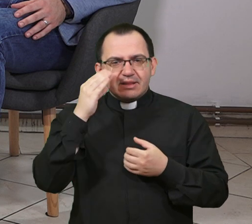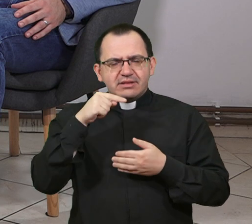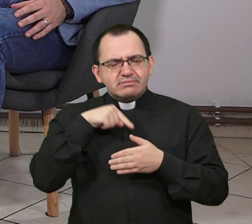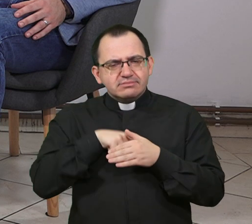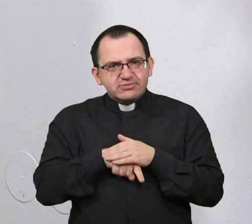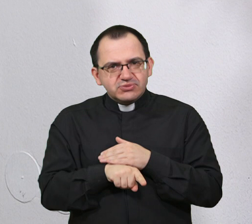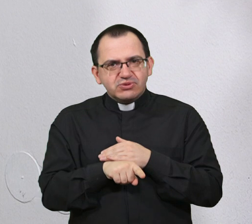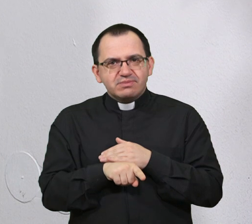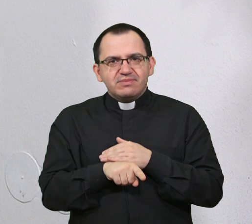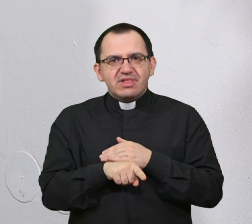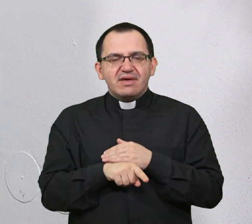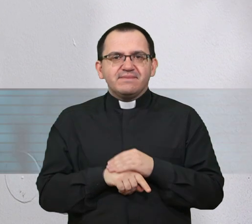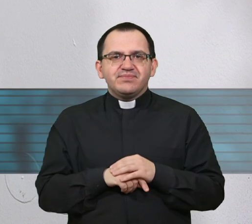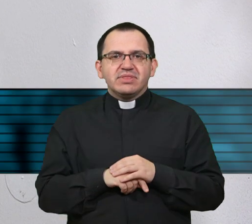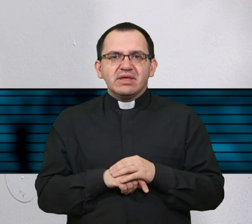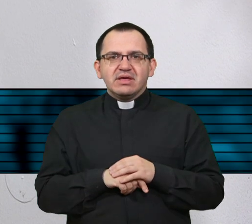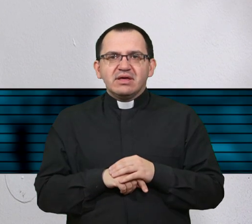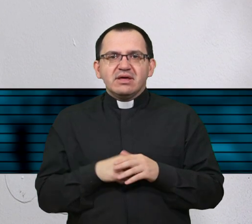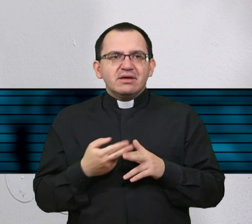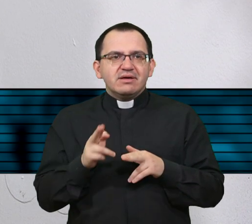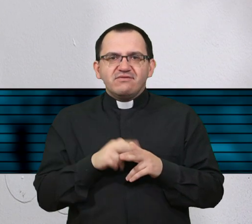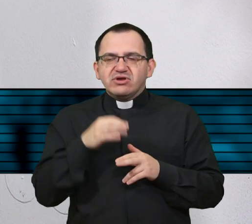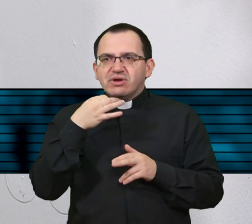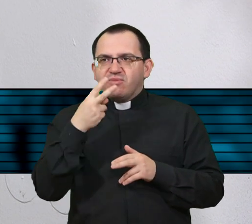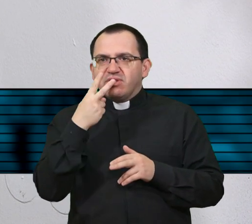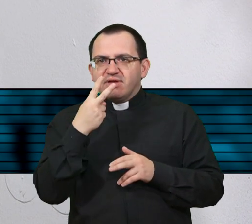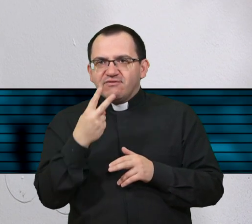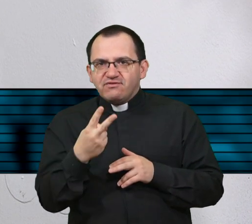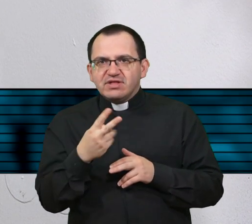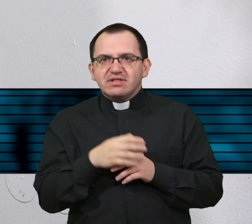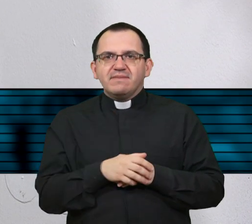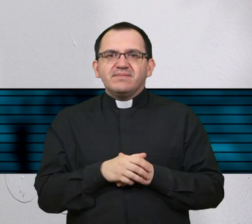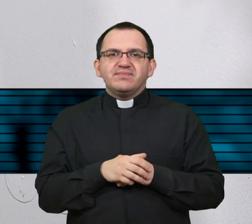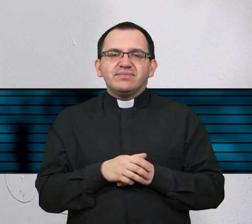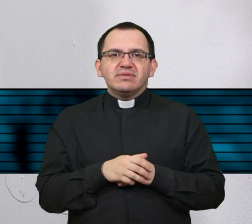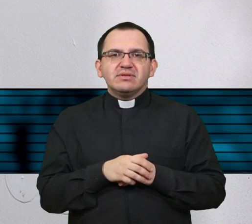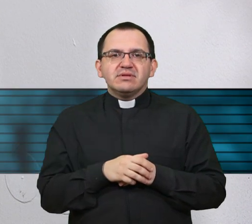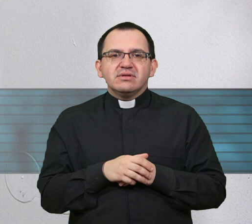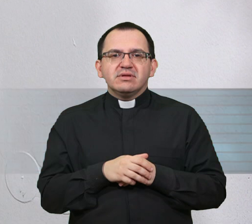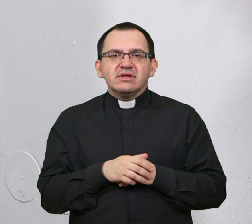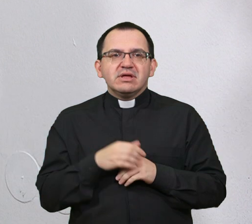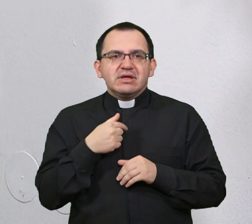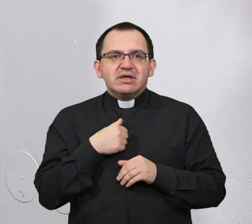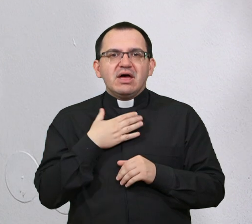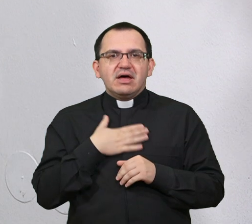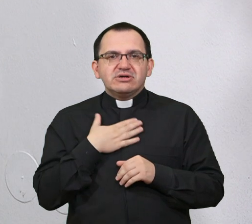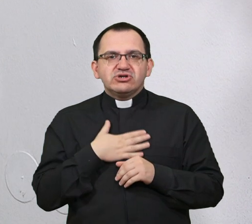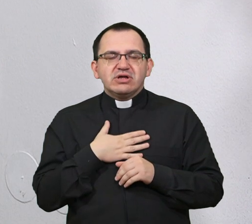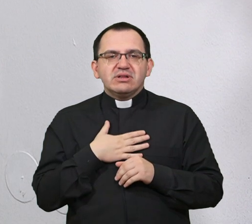dublje, obazrivije, vidim više i želim